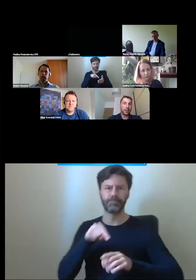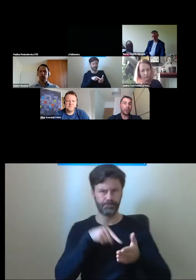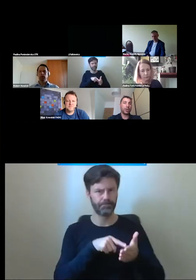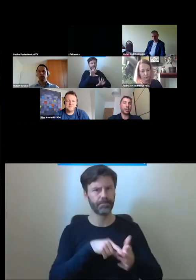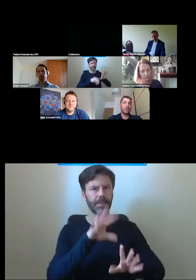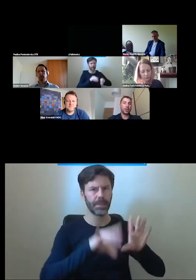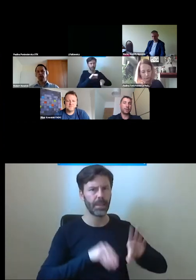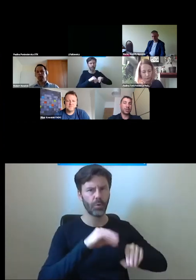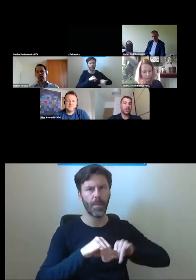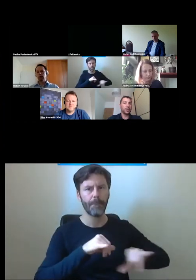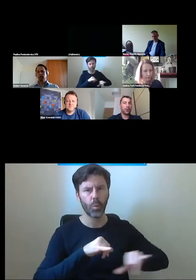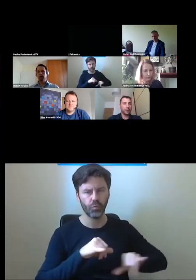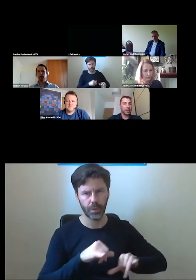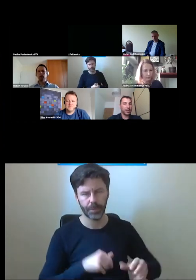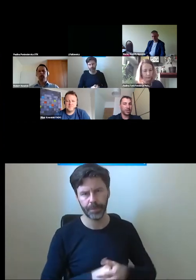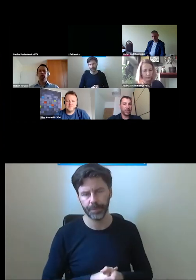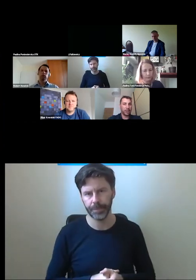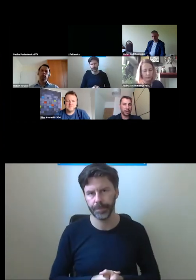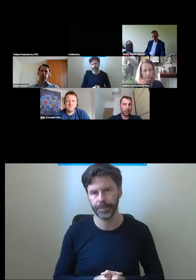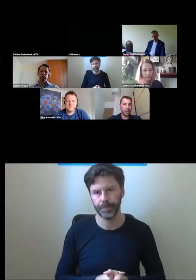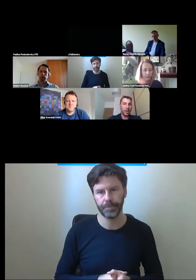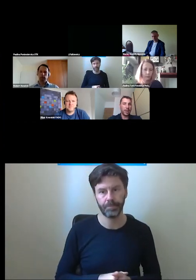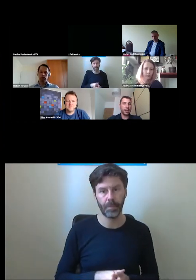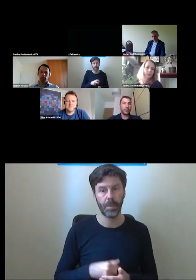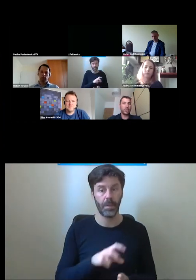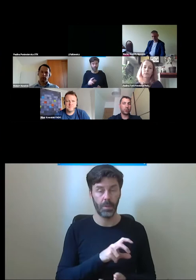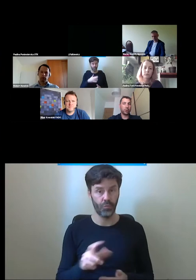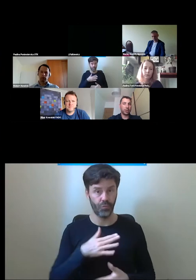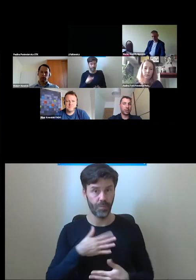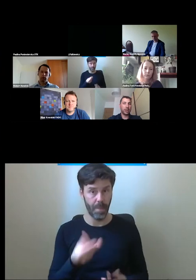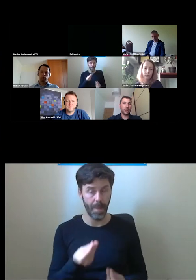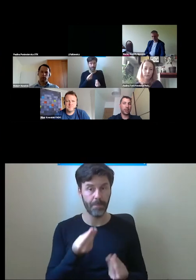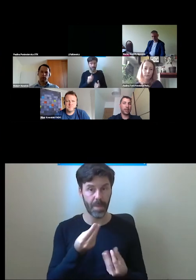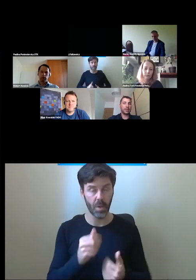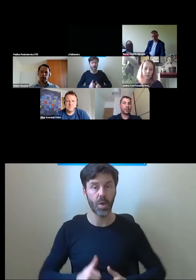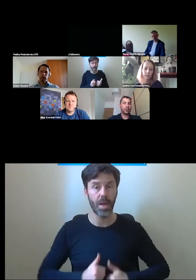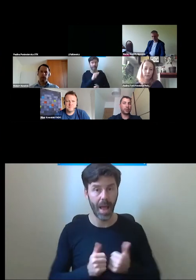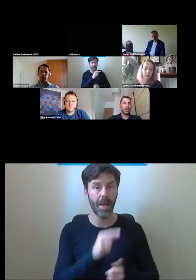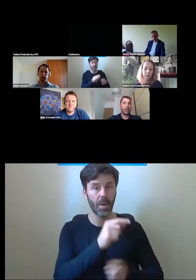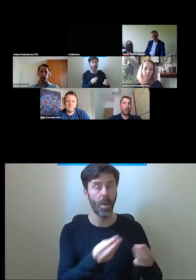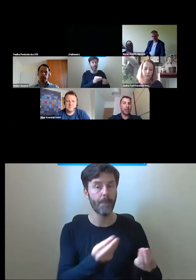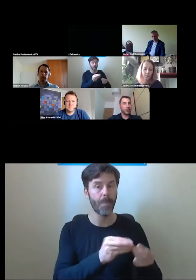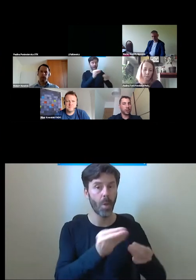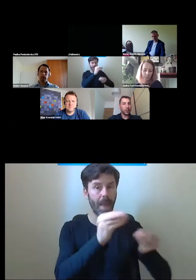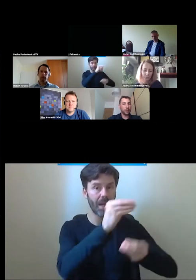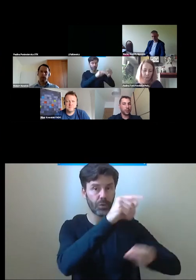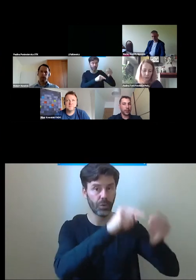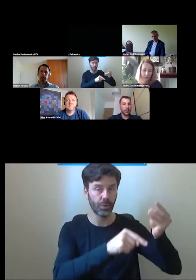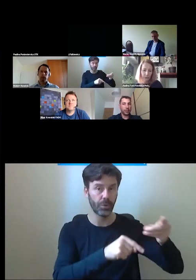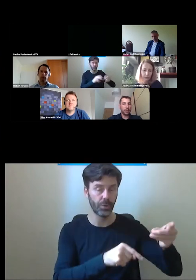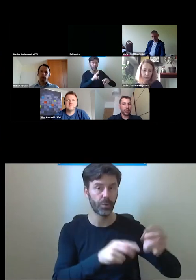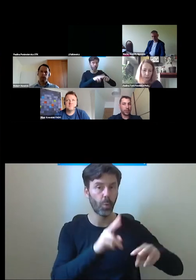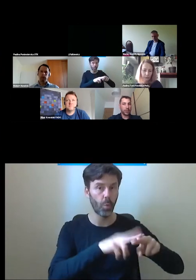możemy dojść do jakichś wniosków. Czy jesteśmy gotowi przeznaczyć takie pieniądze na montaż urządzeń, które dalej spowodują, że nawet osoby